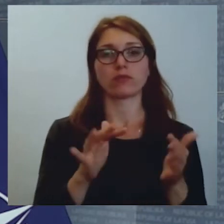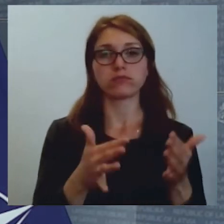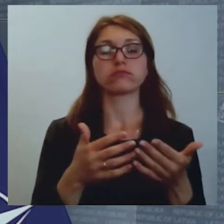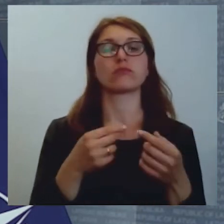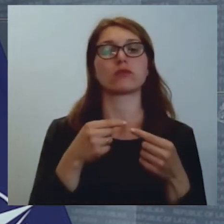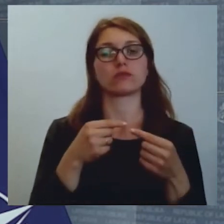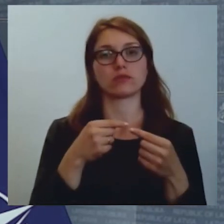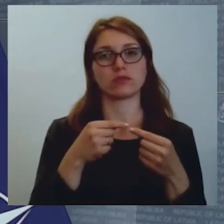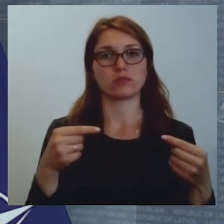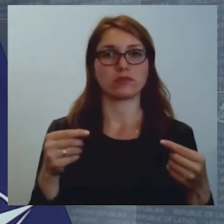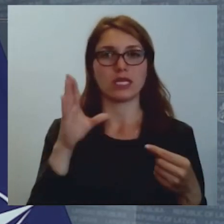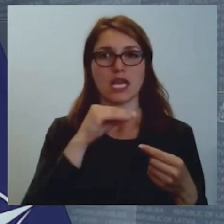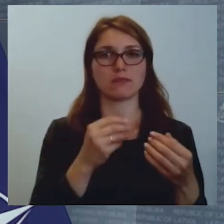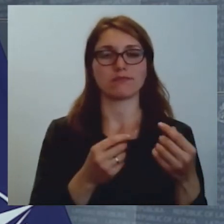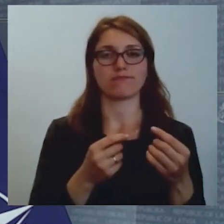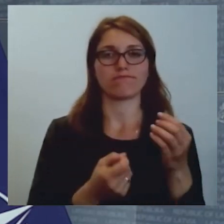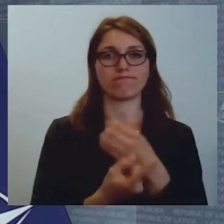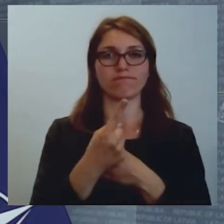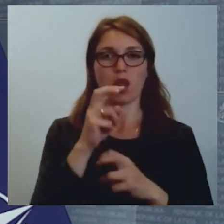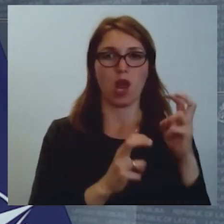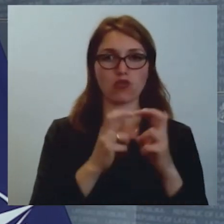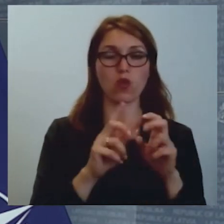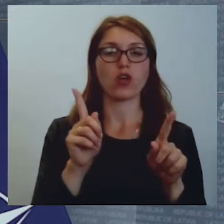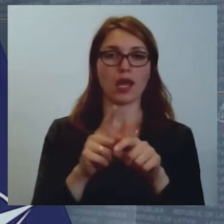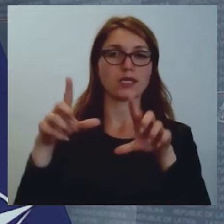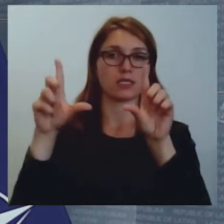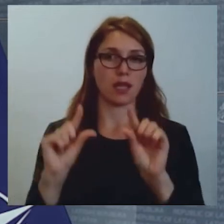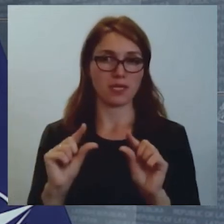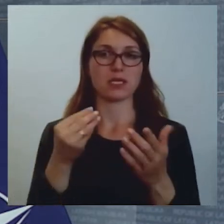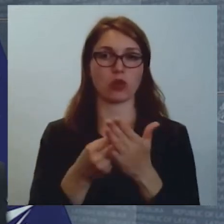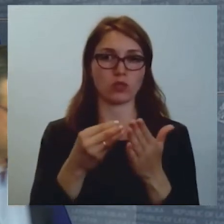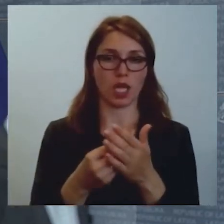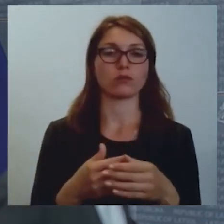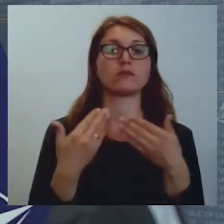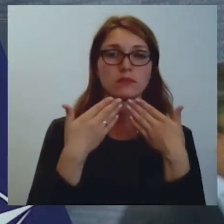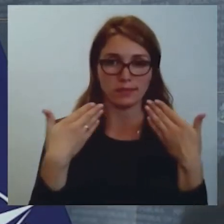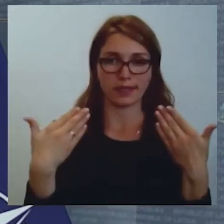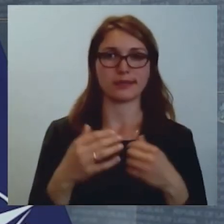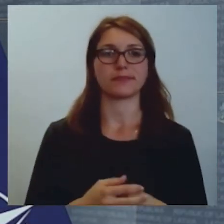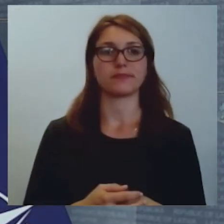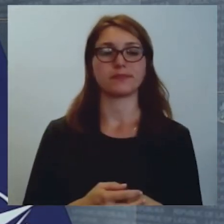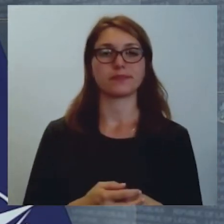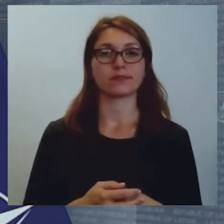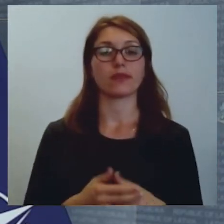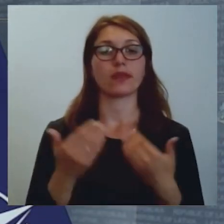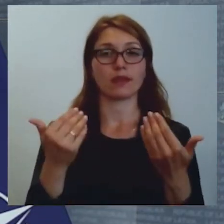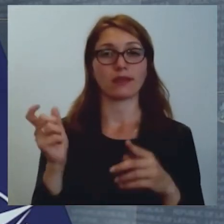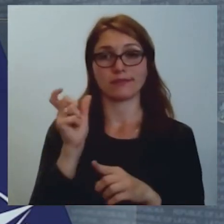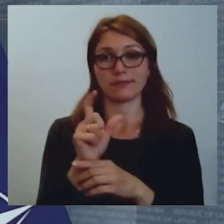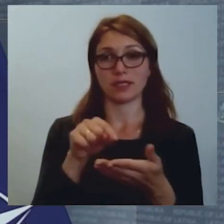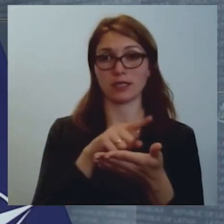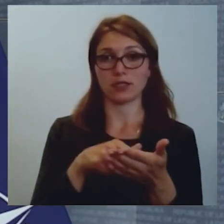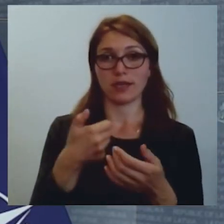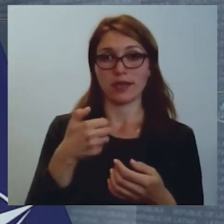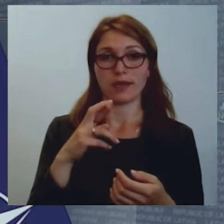ražošanā, kas, protams, samazinātu arī cenu. Paldies! Paldies un lūdzu vārds jautājumam un